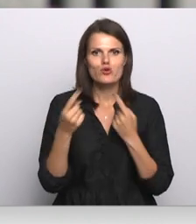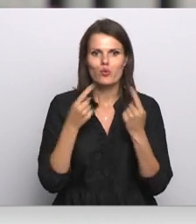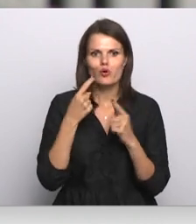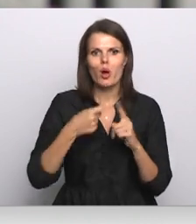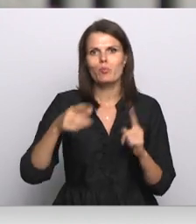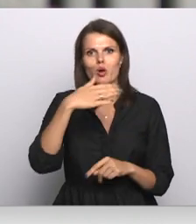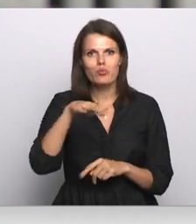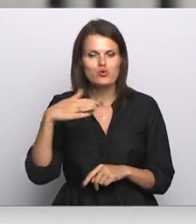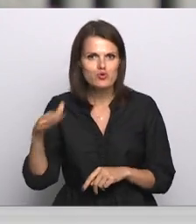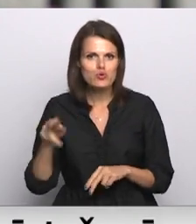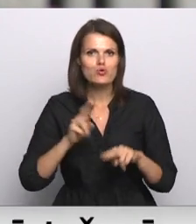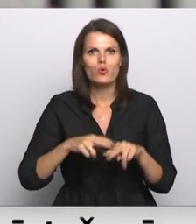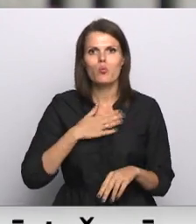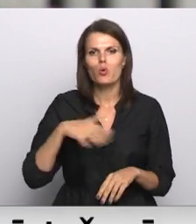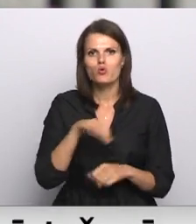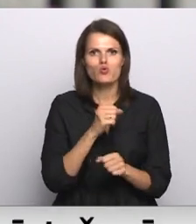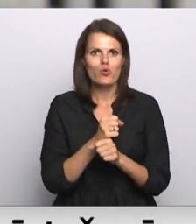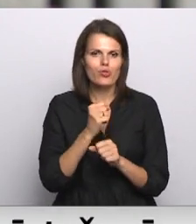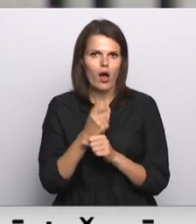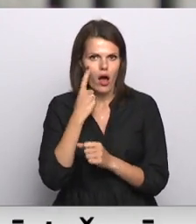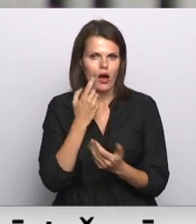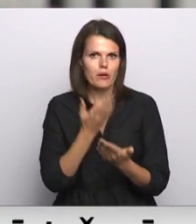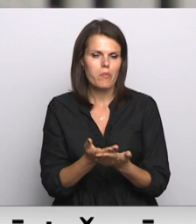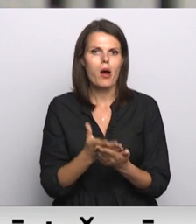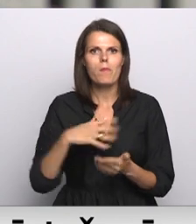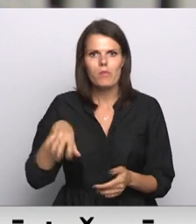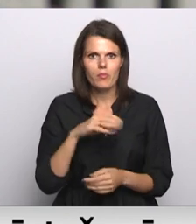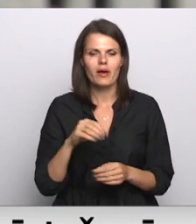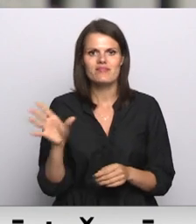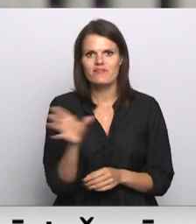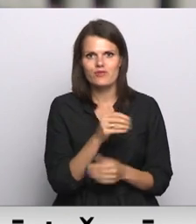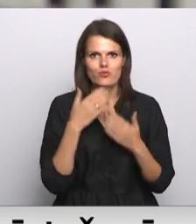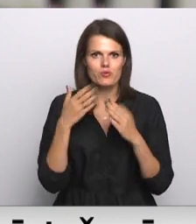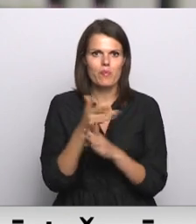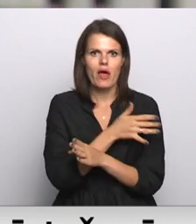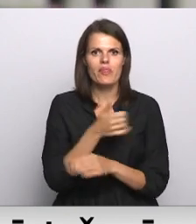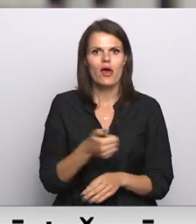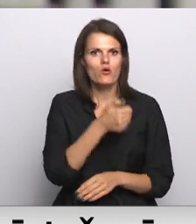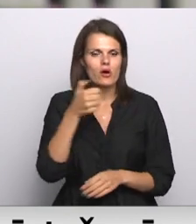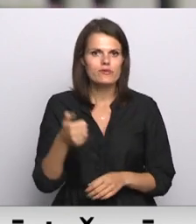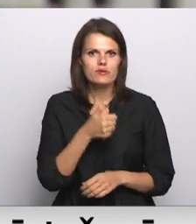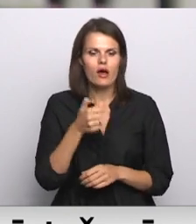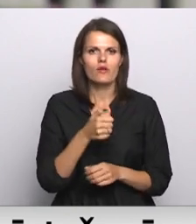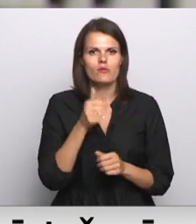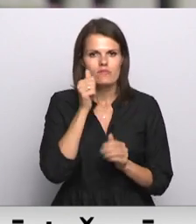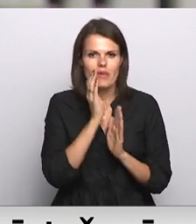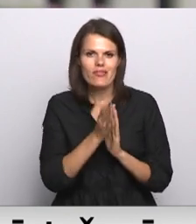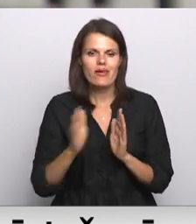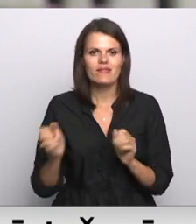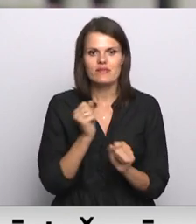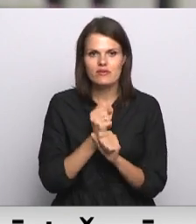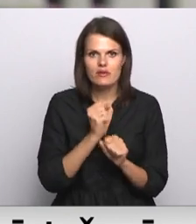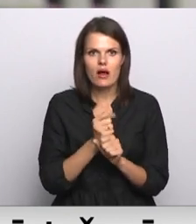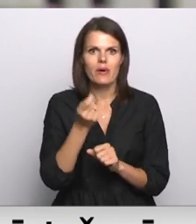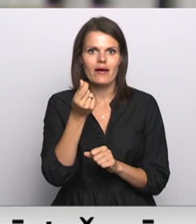pusauģiem. Mūsu darbā tas izpaužās ar to, ka mēs visus pēdējos gadus intensīvi strādājam,